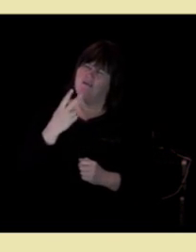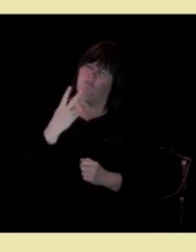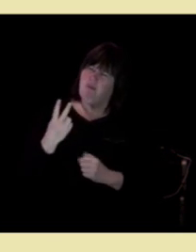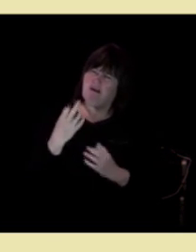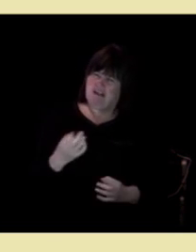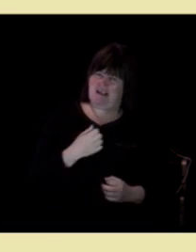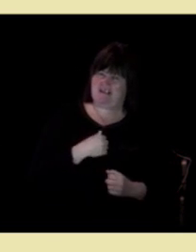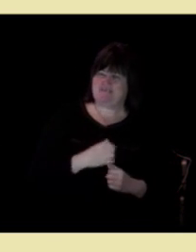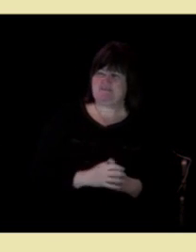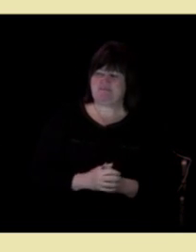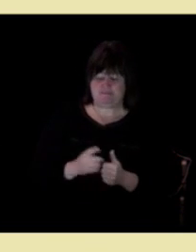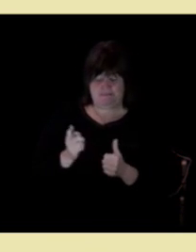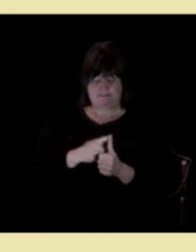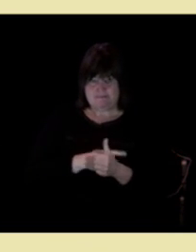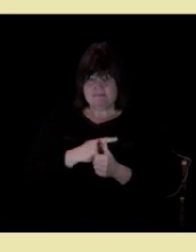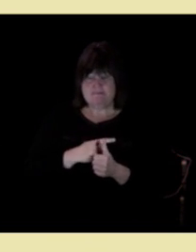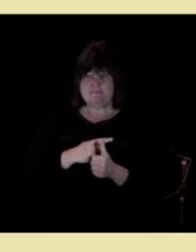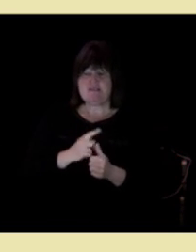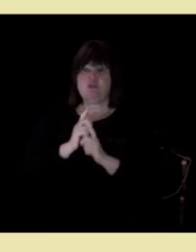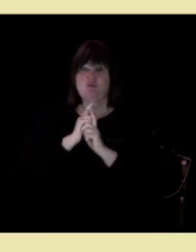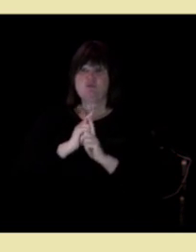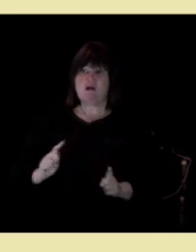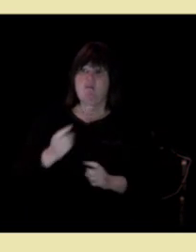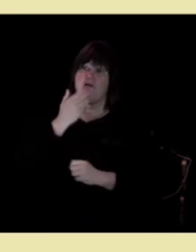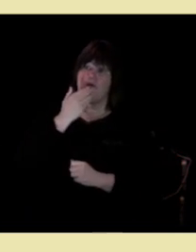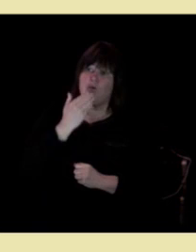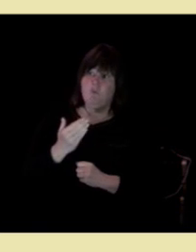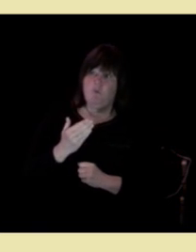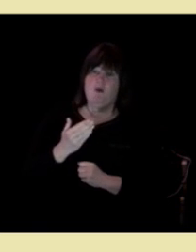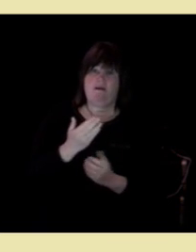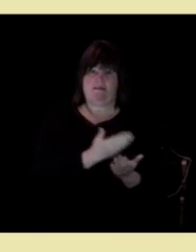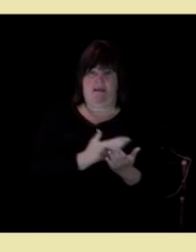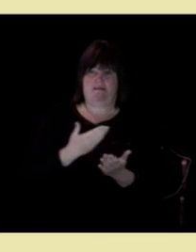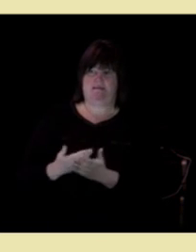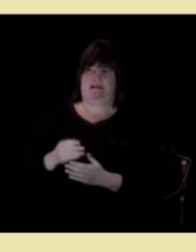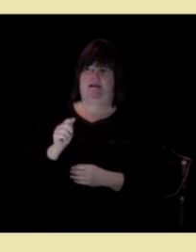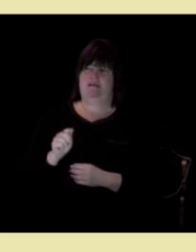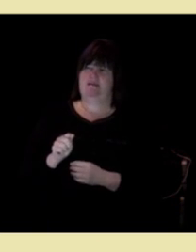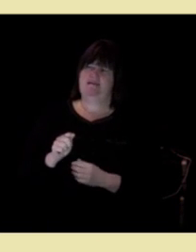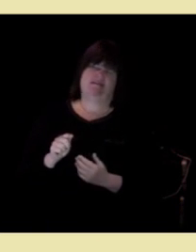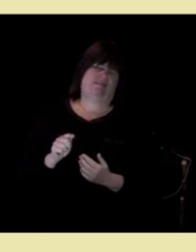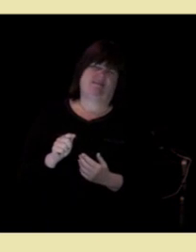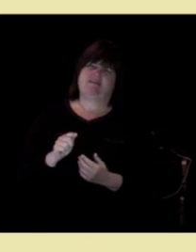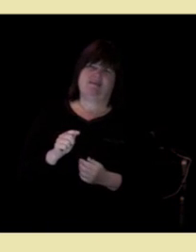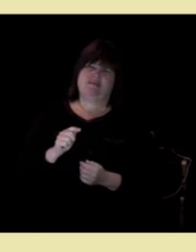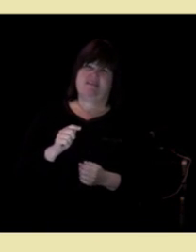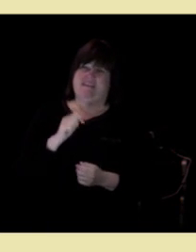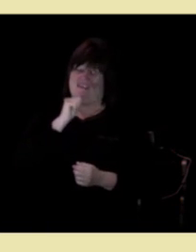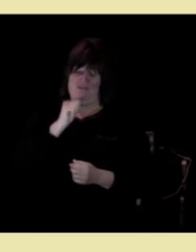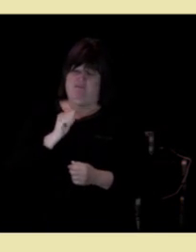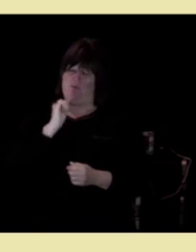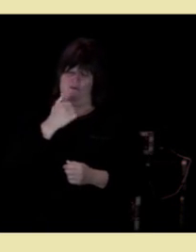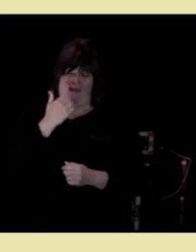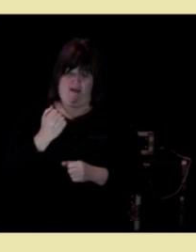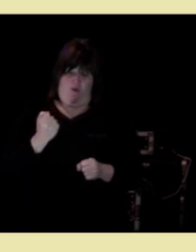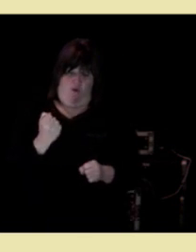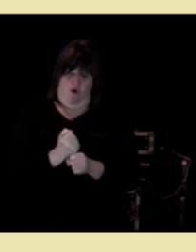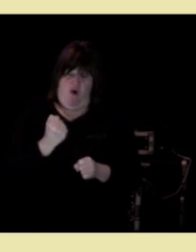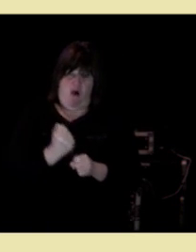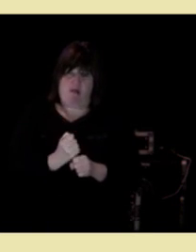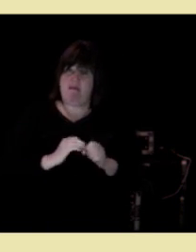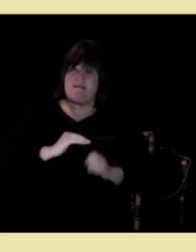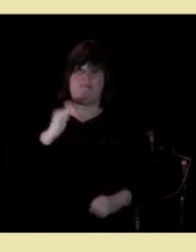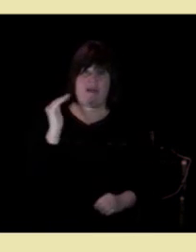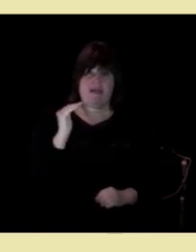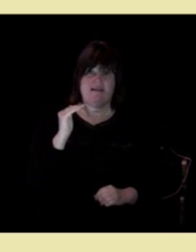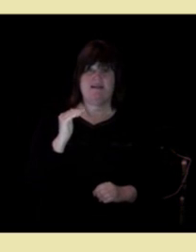Jeg vet at det å skape gode tjenester nødvendigvis ikke handler om å arbeide mer det handler om å